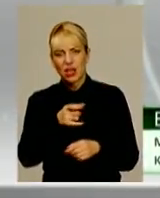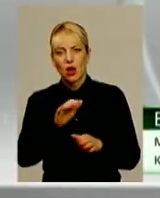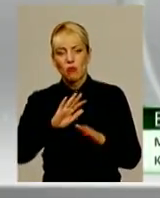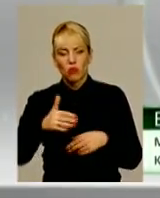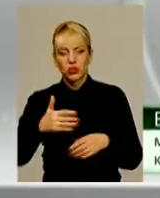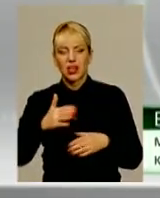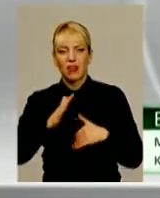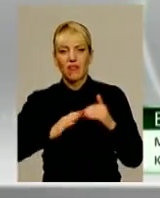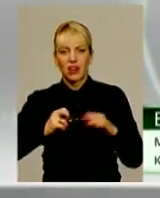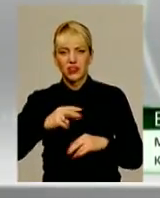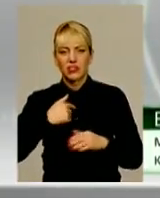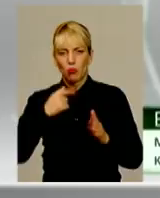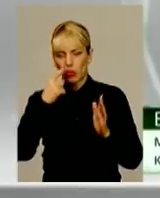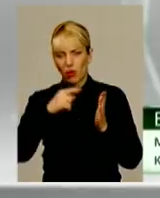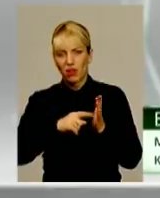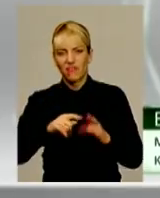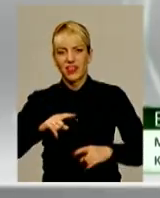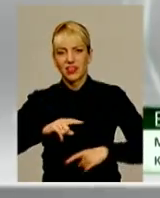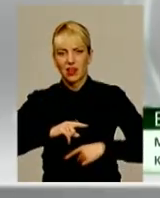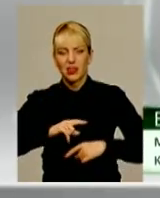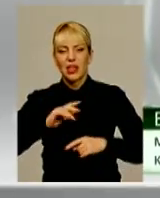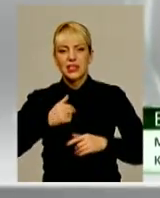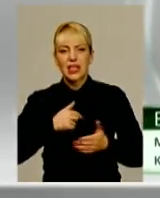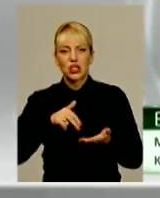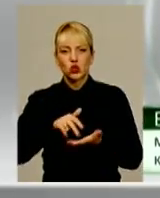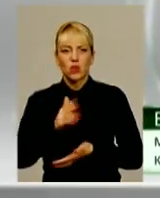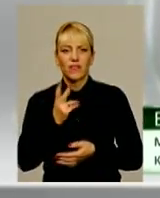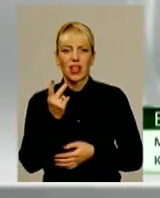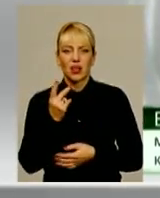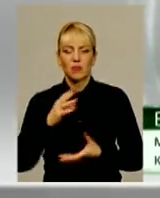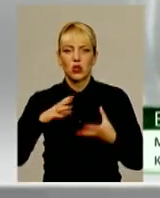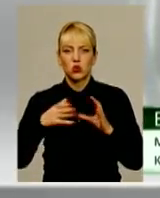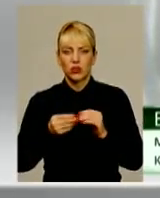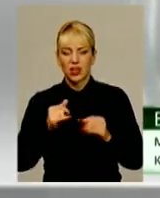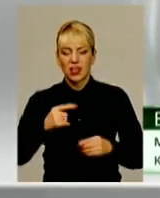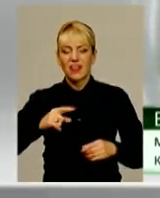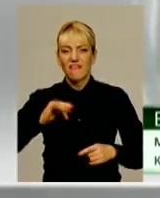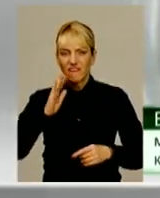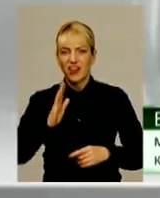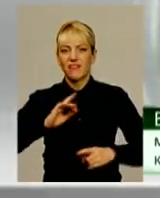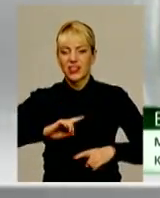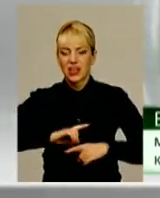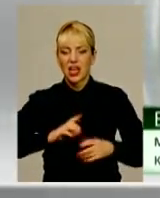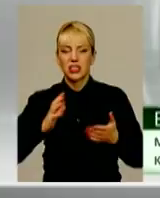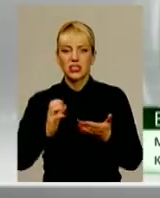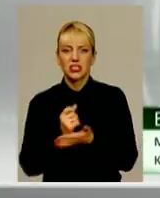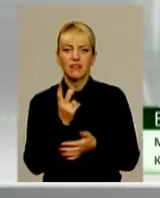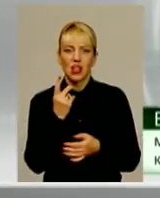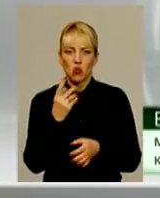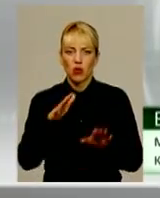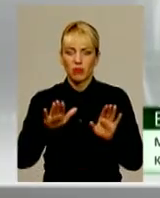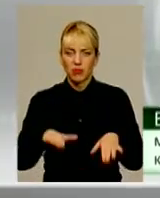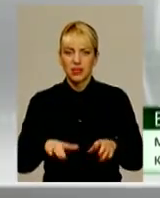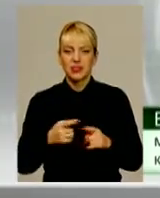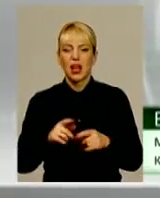попав в фінал, зашелся вторим результатом і в фінале достиг вторе місце. На следующий день я стрілял з